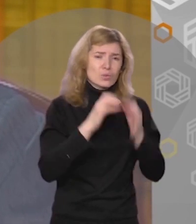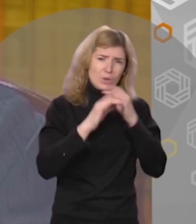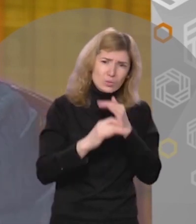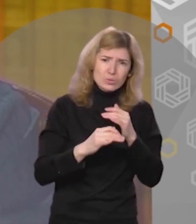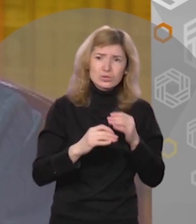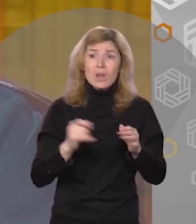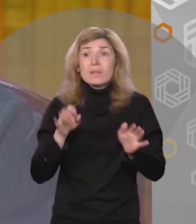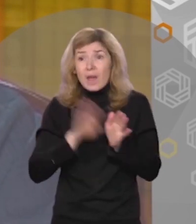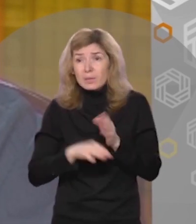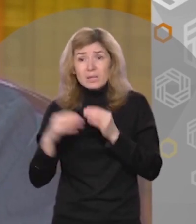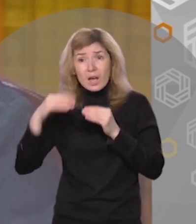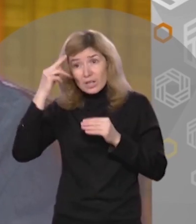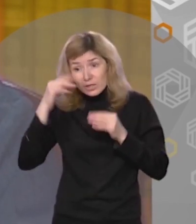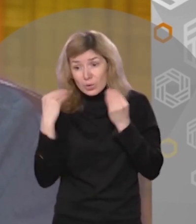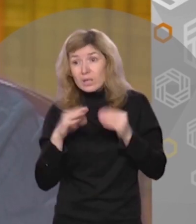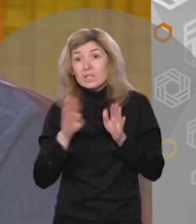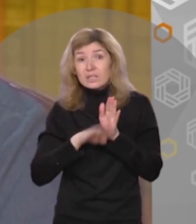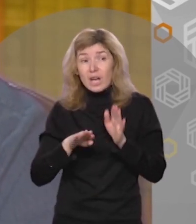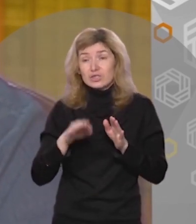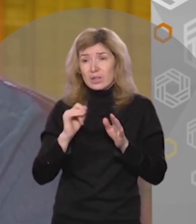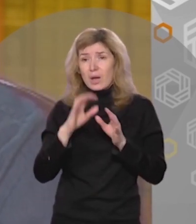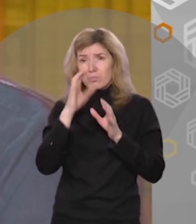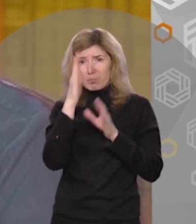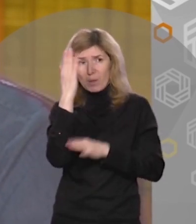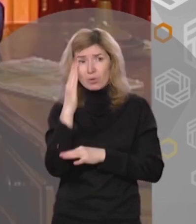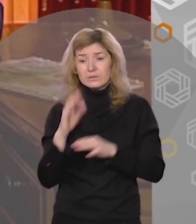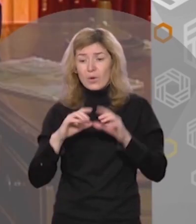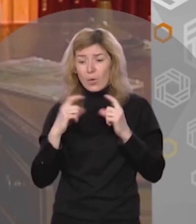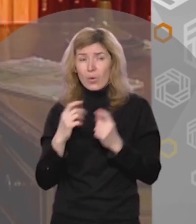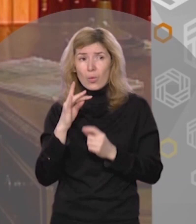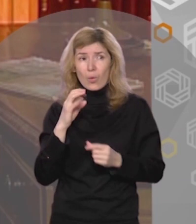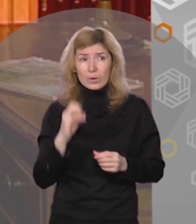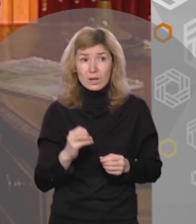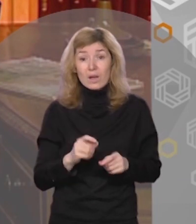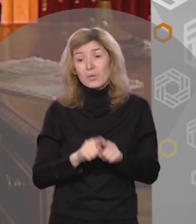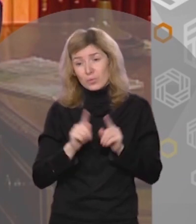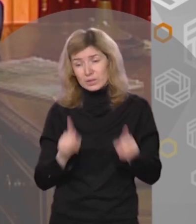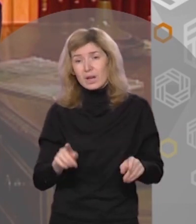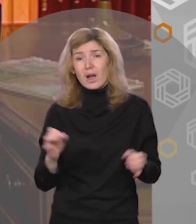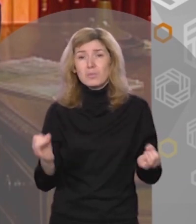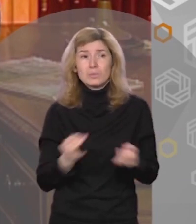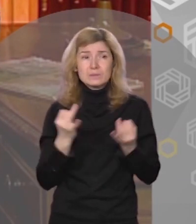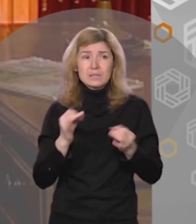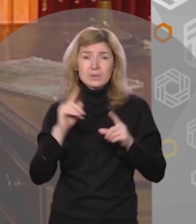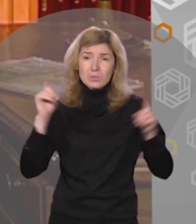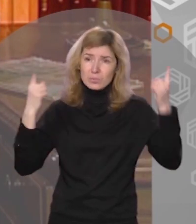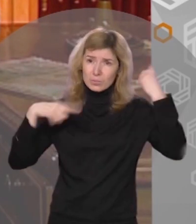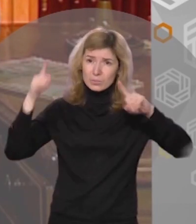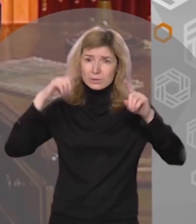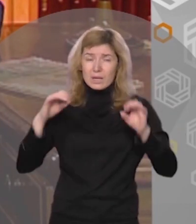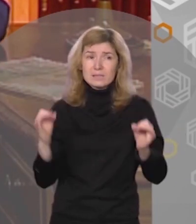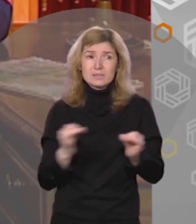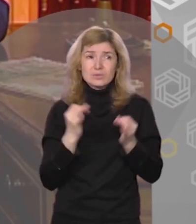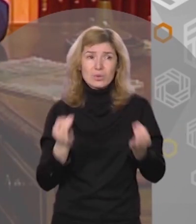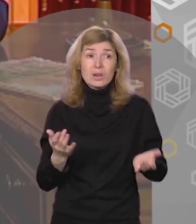На обыкновенной расческе или даже на березовой коре. Вот такая музыкальная история, в которой все